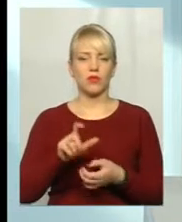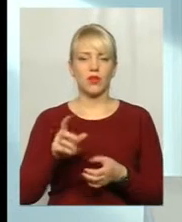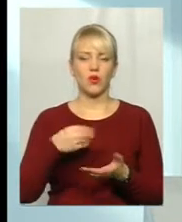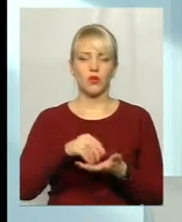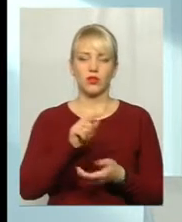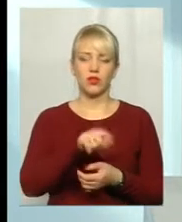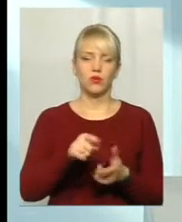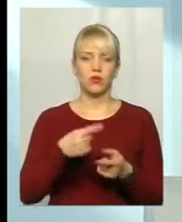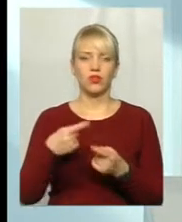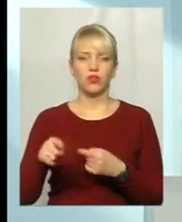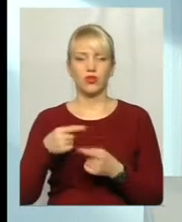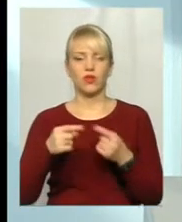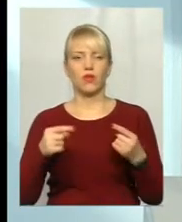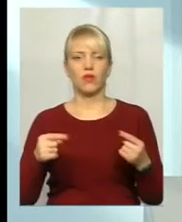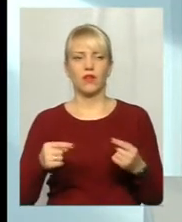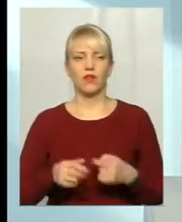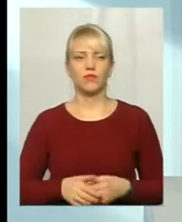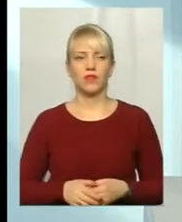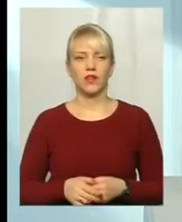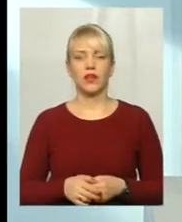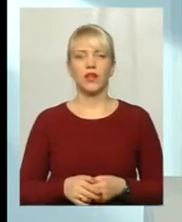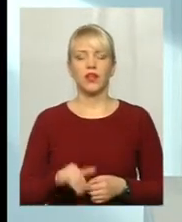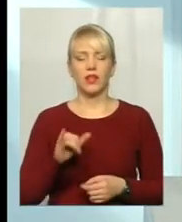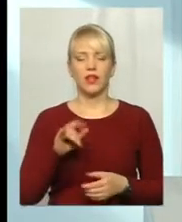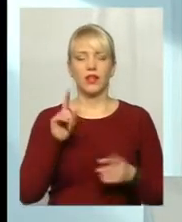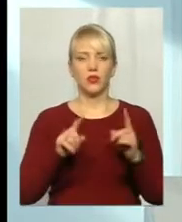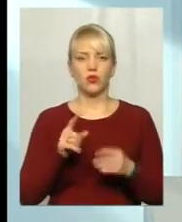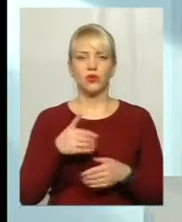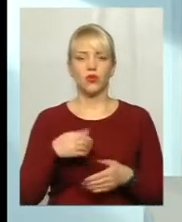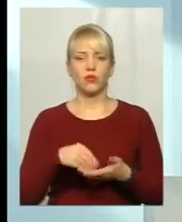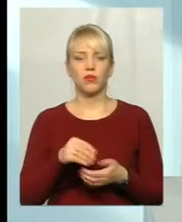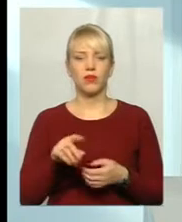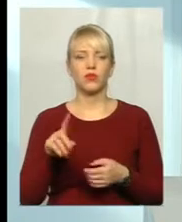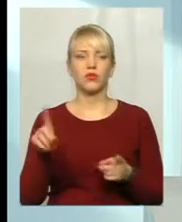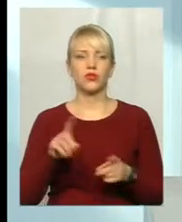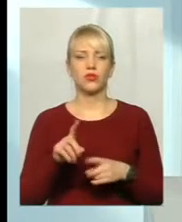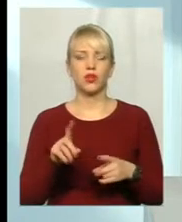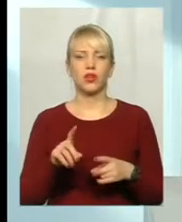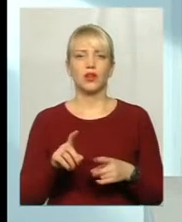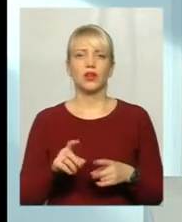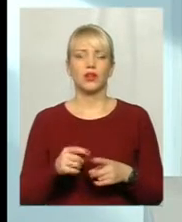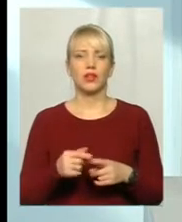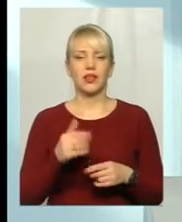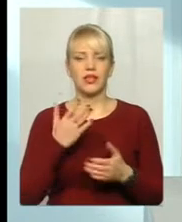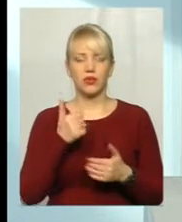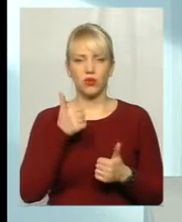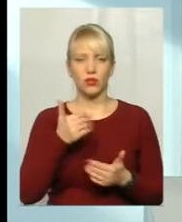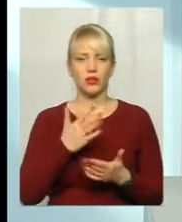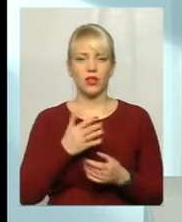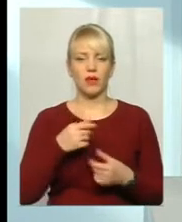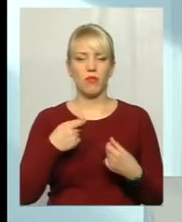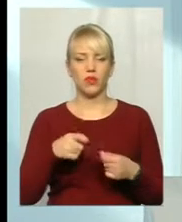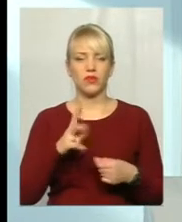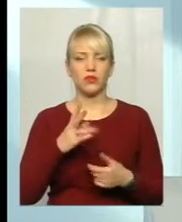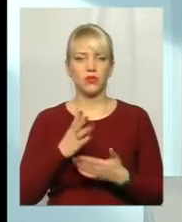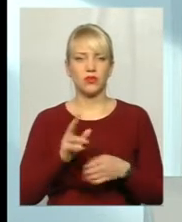товар, і інколи ми дійсно купуємо те, що нам не потрібно, скільки гроші продавать, насправді проходять спеціальні тренінги, спеціальне заняття,